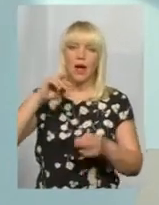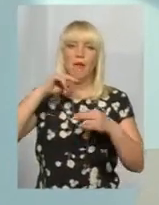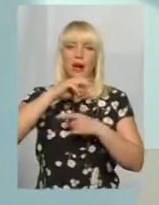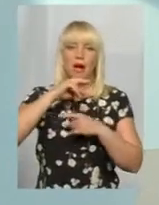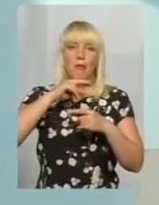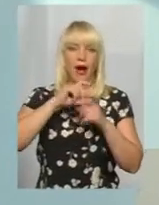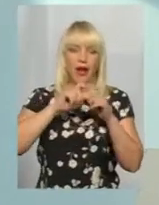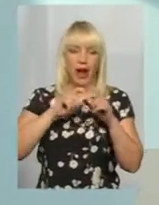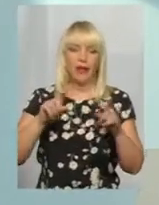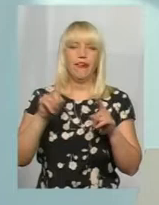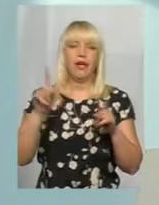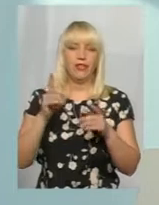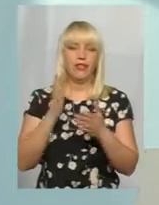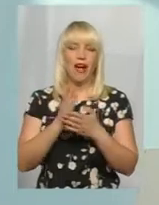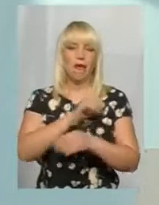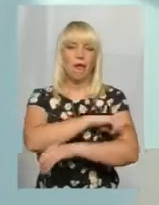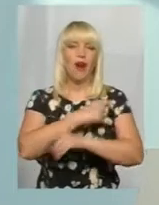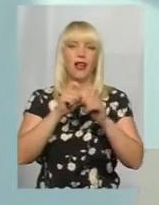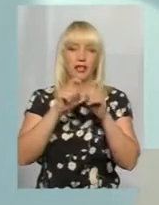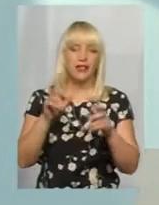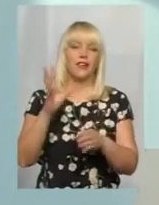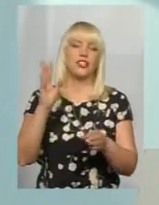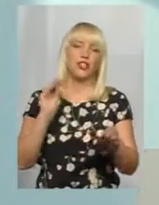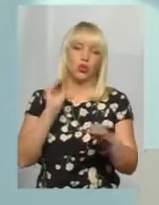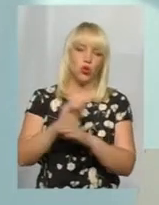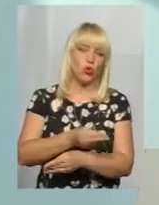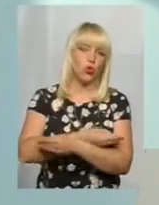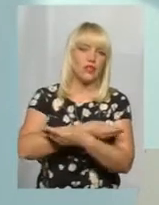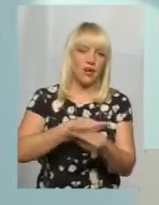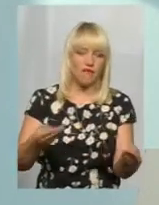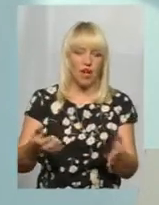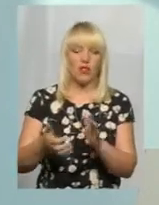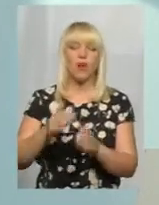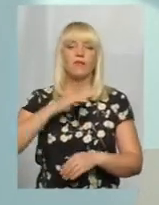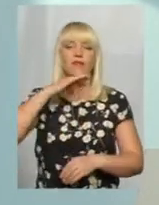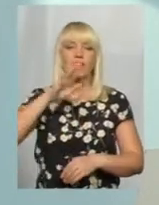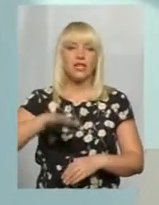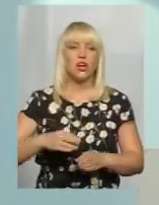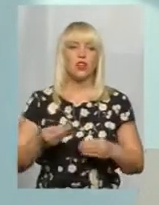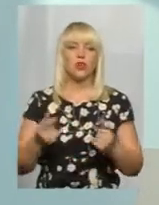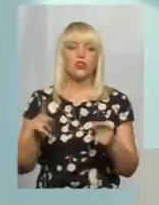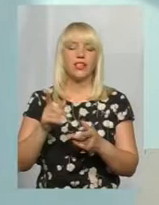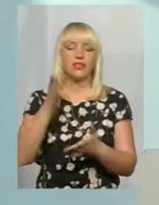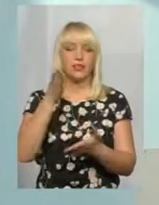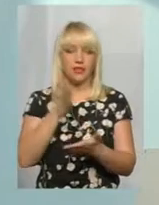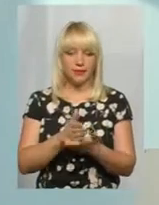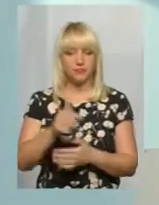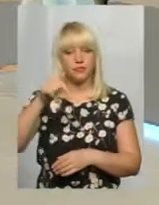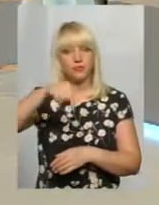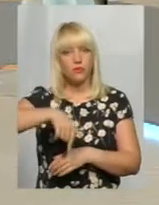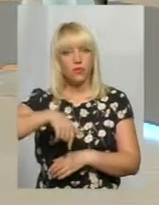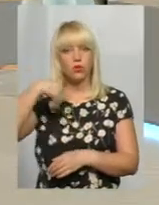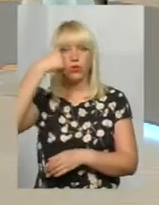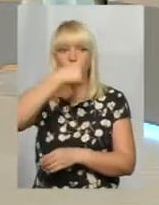які ще були в поліклініках, їх дороздавали, вистачали тих коштів, які є. В цьому році